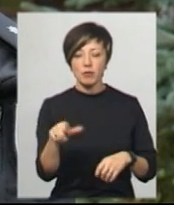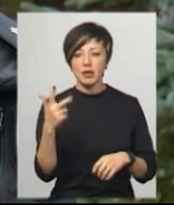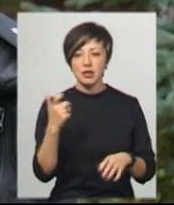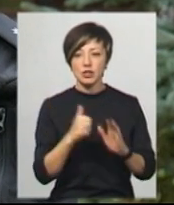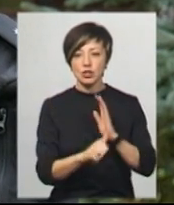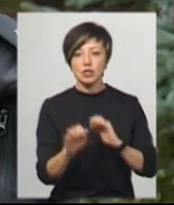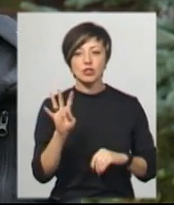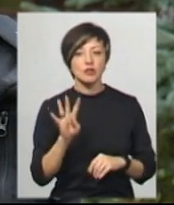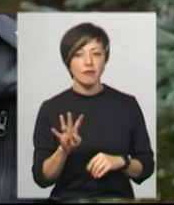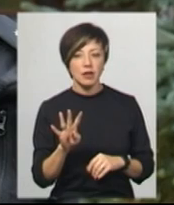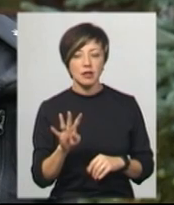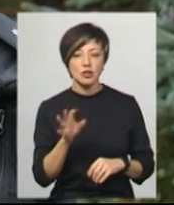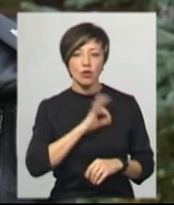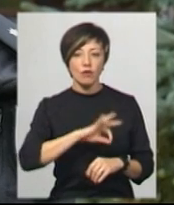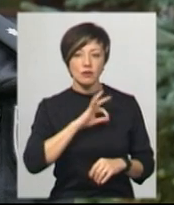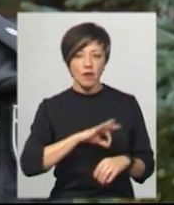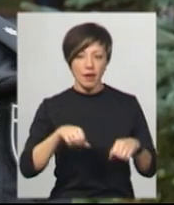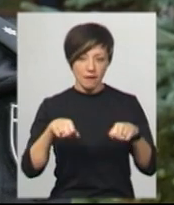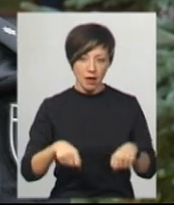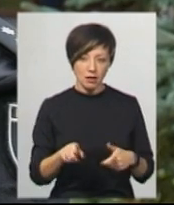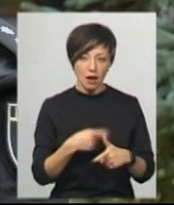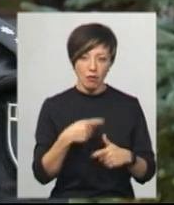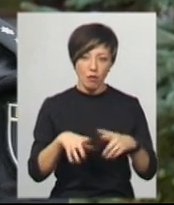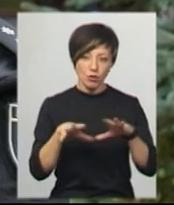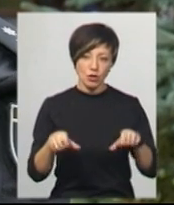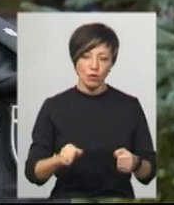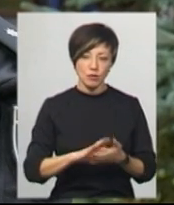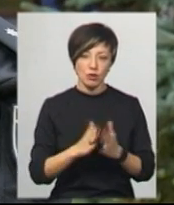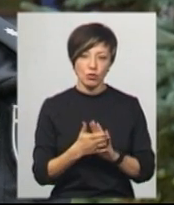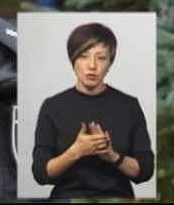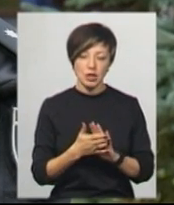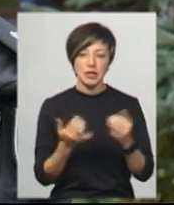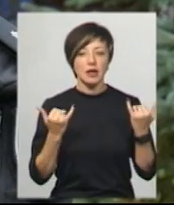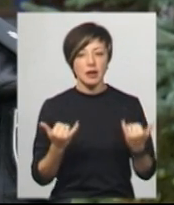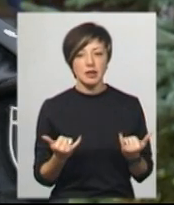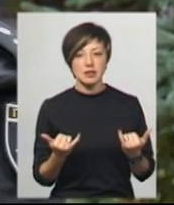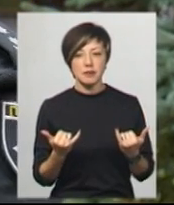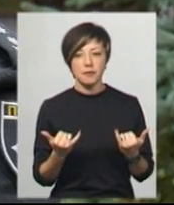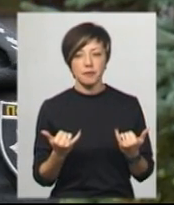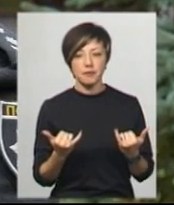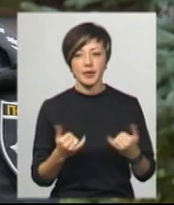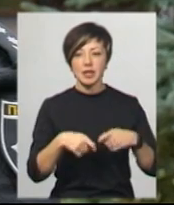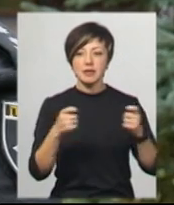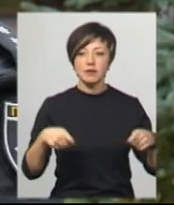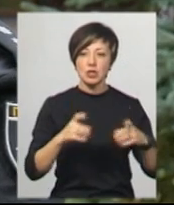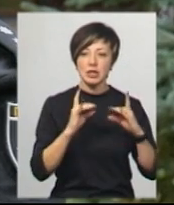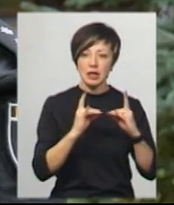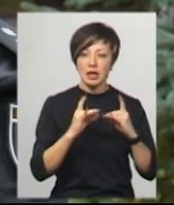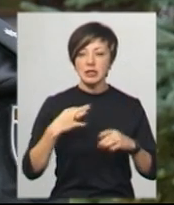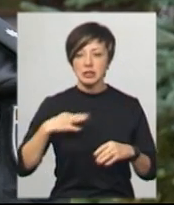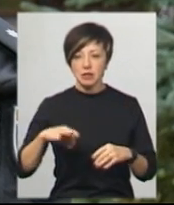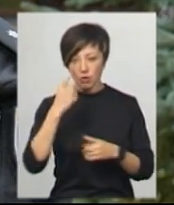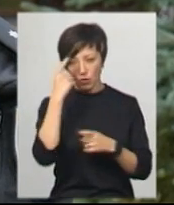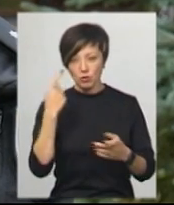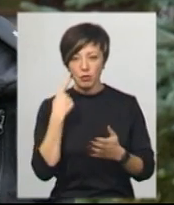364-та зловживання владою або посадовим становищем. Наразі і завідувачі інтернатом, і і синові